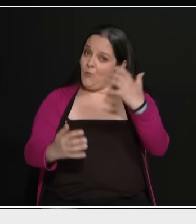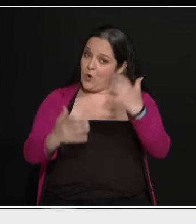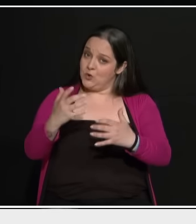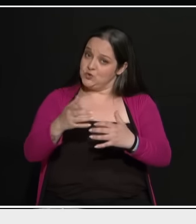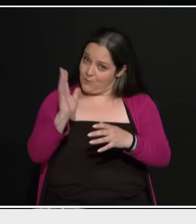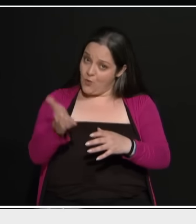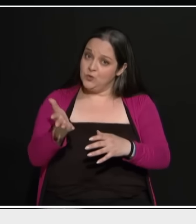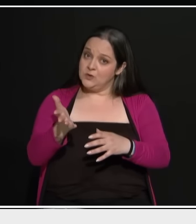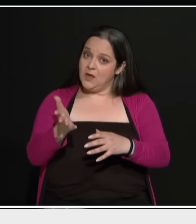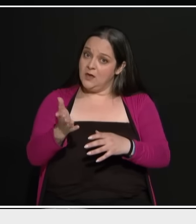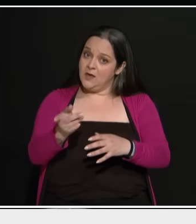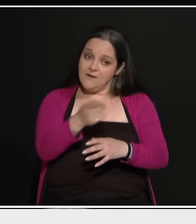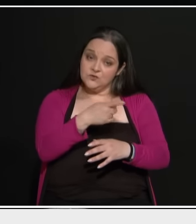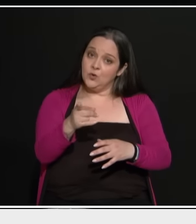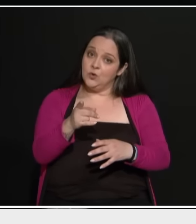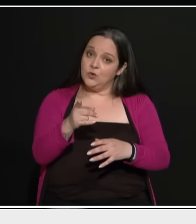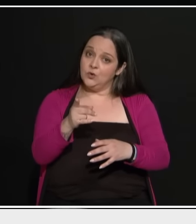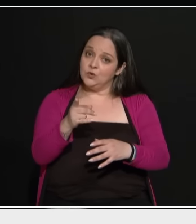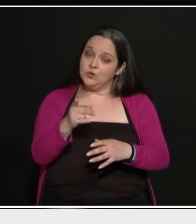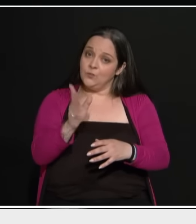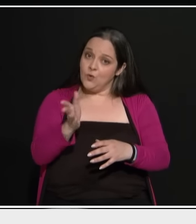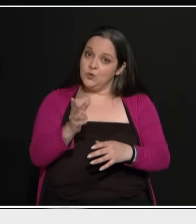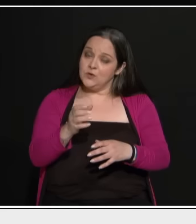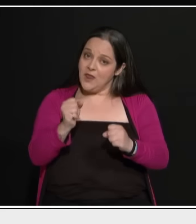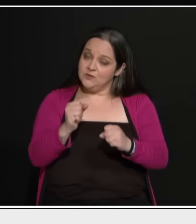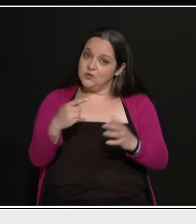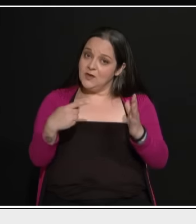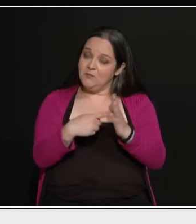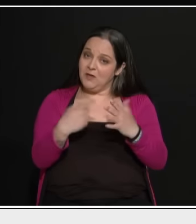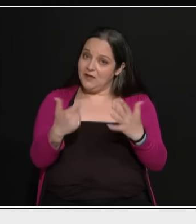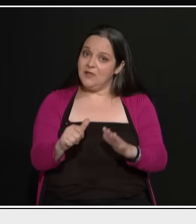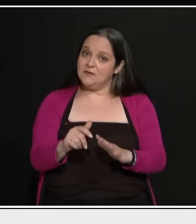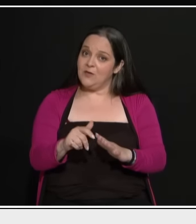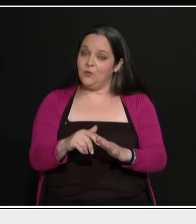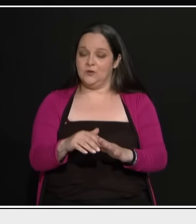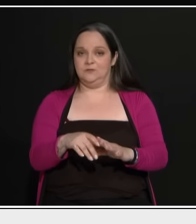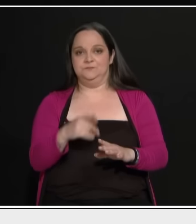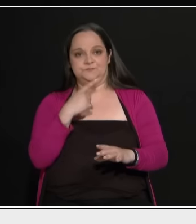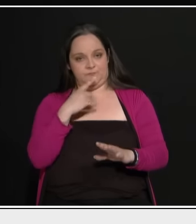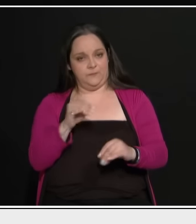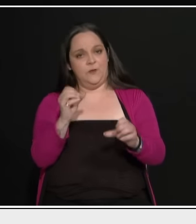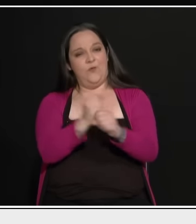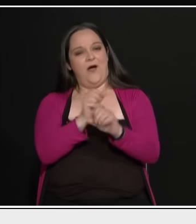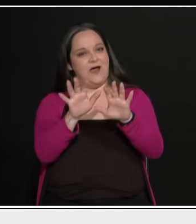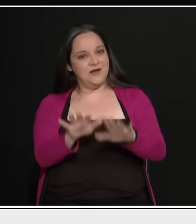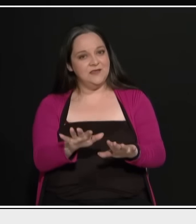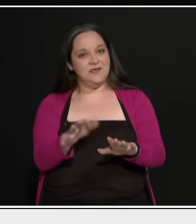ένα μήνα και να έρθουν μετά να μου πουν. Πάμε λοιπόν τώρα, πιάσουμε το κομμάτι της ανεργίας, επειδή είναι και φρέσκο.